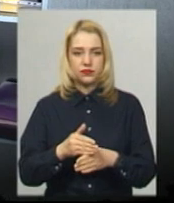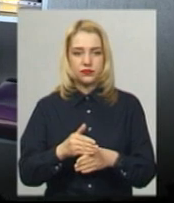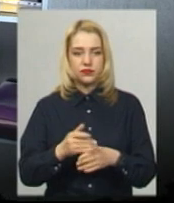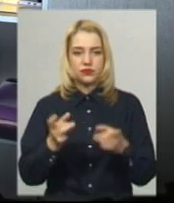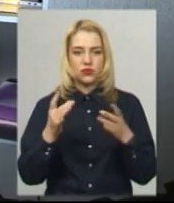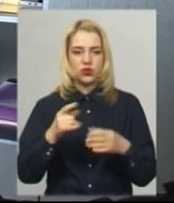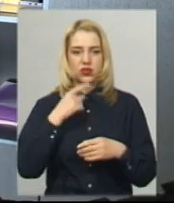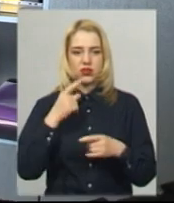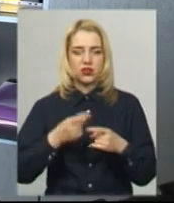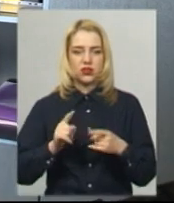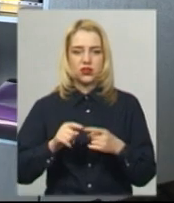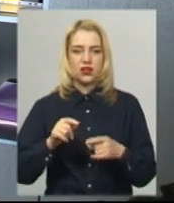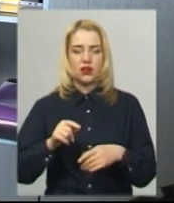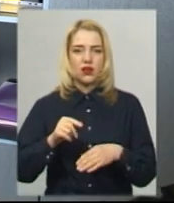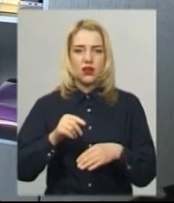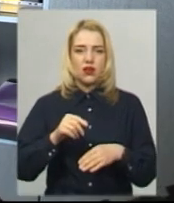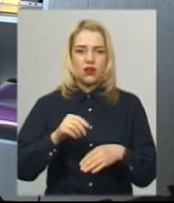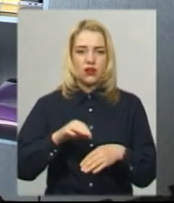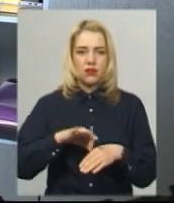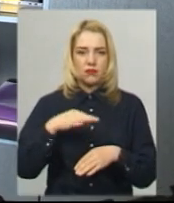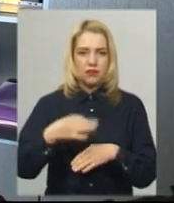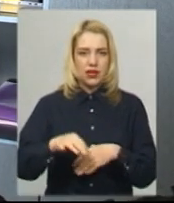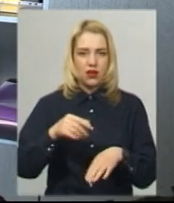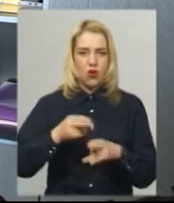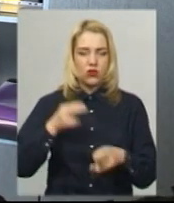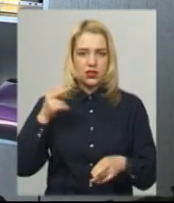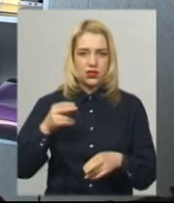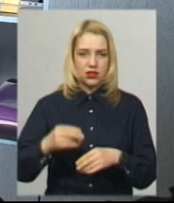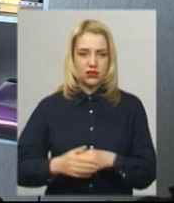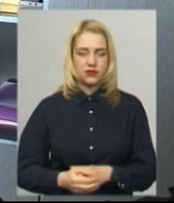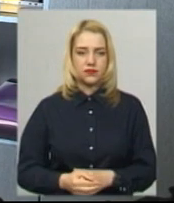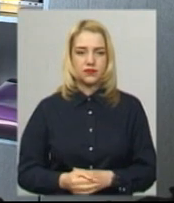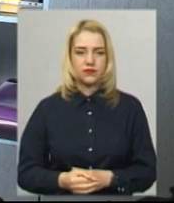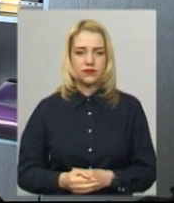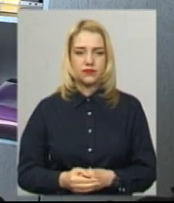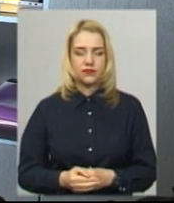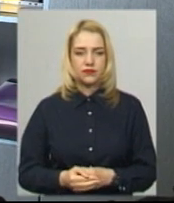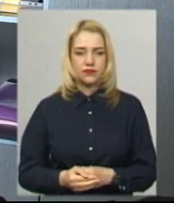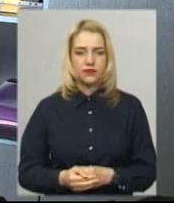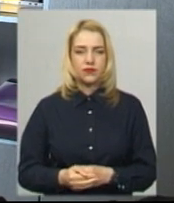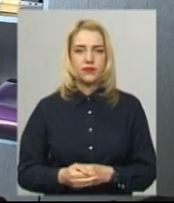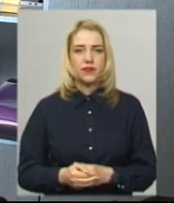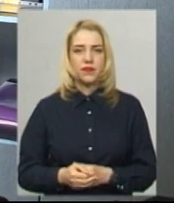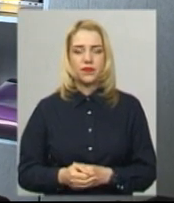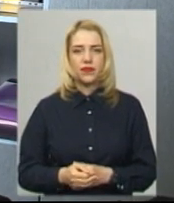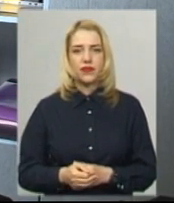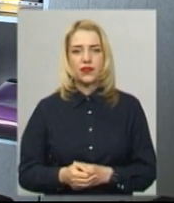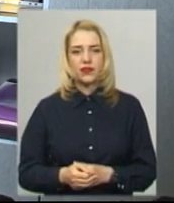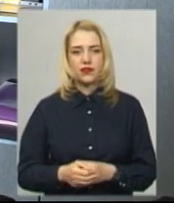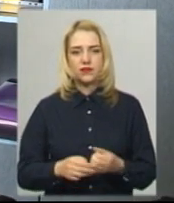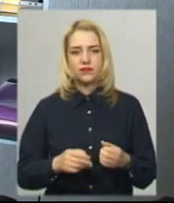простіше сказати, це гостра біль, щоб було зрозуміло, планова допомога стоматологічна